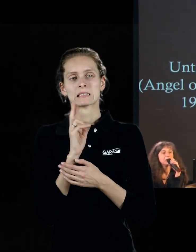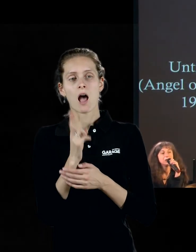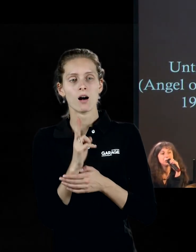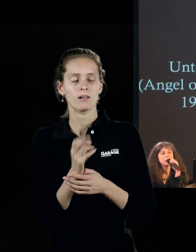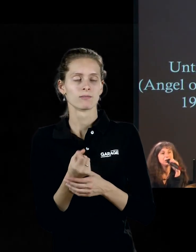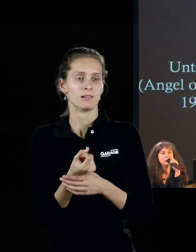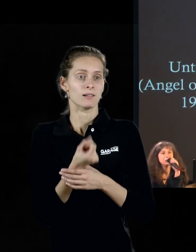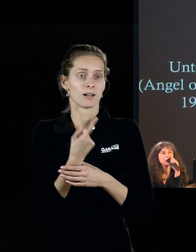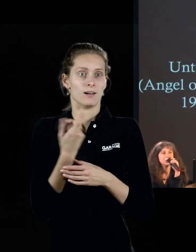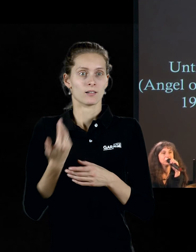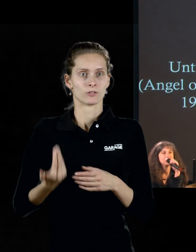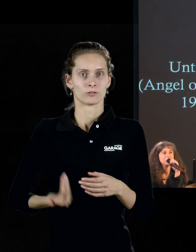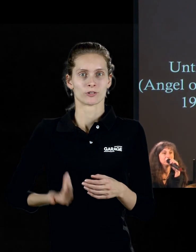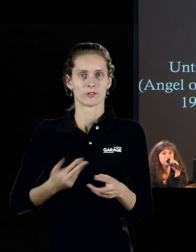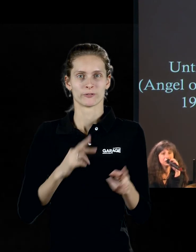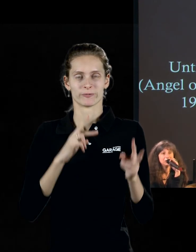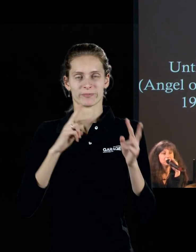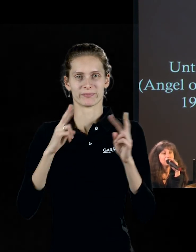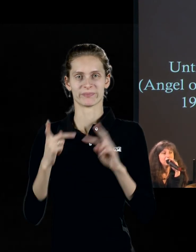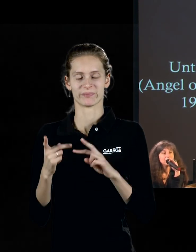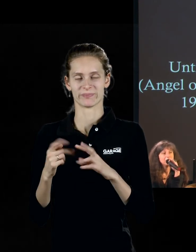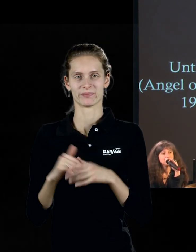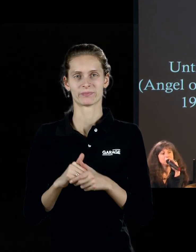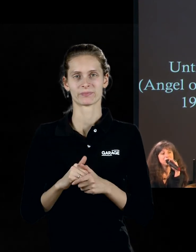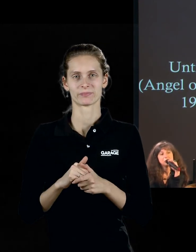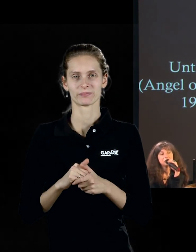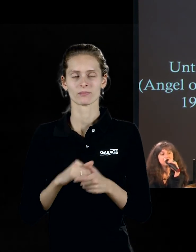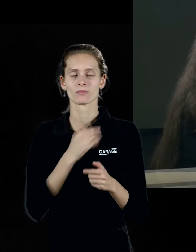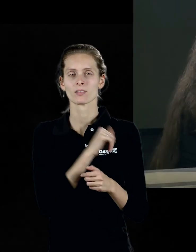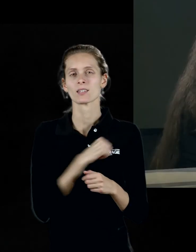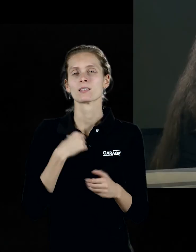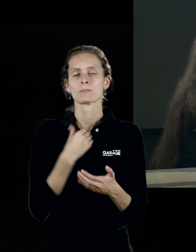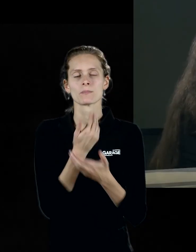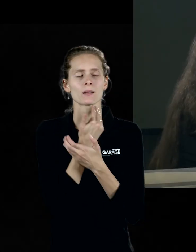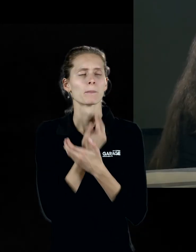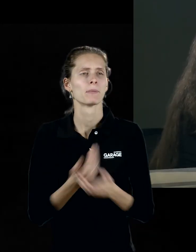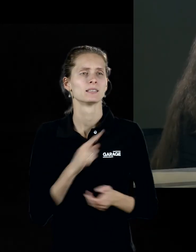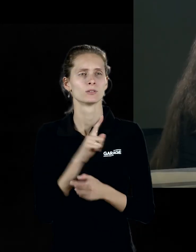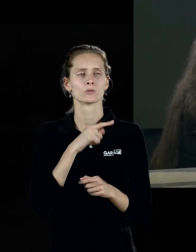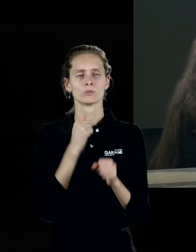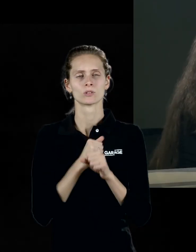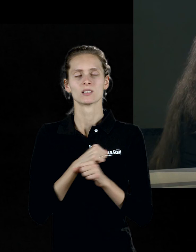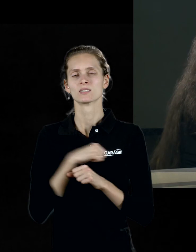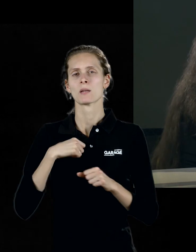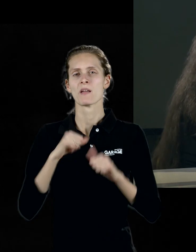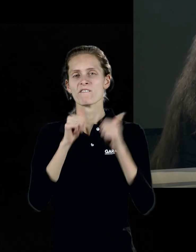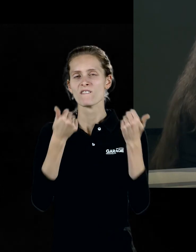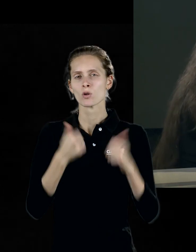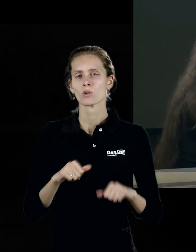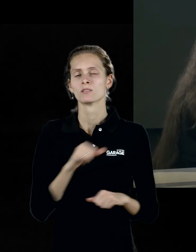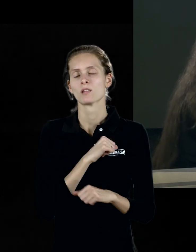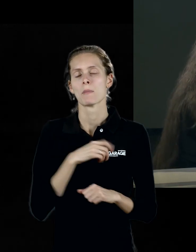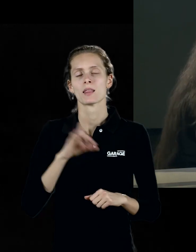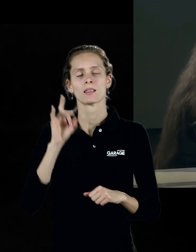этом одна из последних его вещей, которые он делает, может быть, самая фигуративная, самая традиционная вещь Клея, где